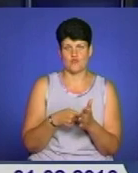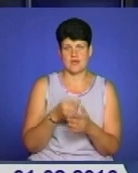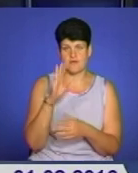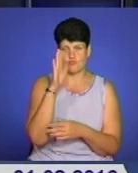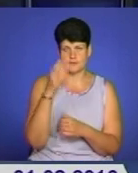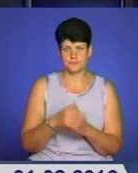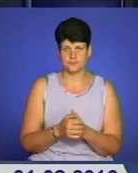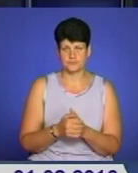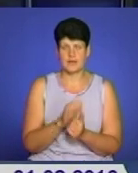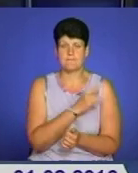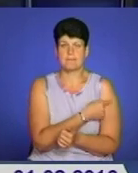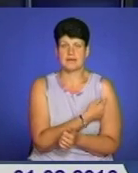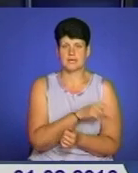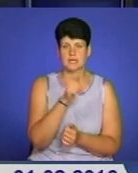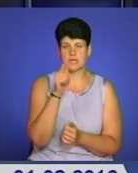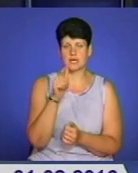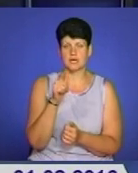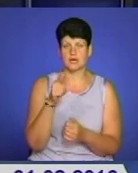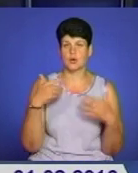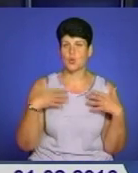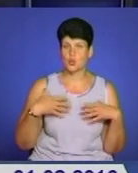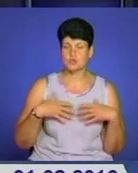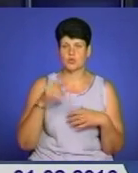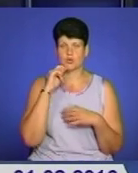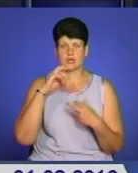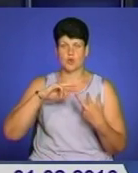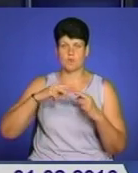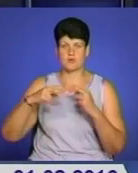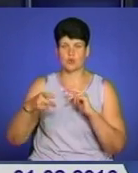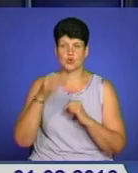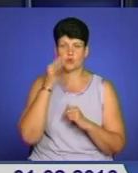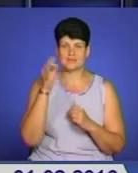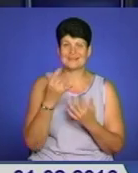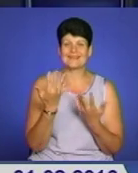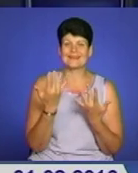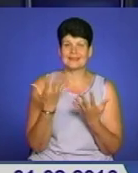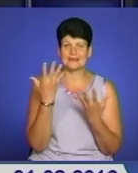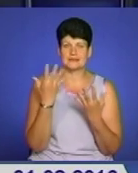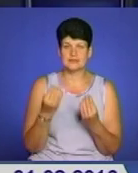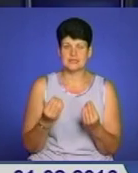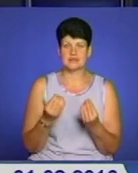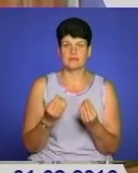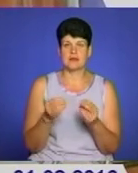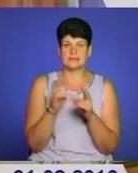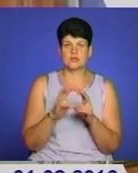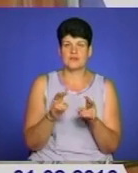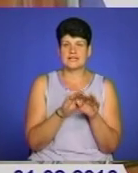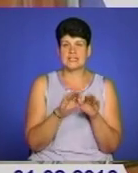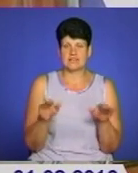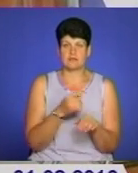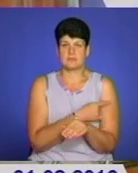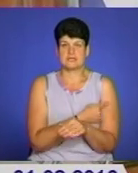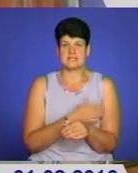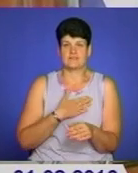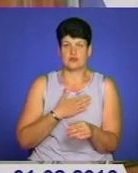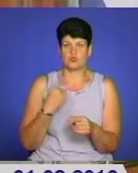Медики Грузії та України – обмін досвідом. Кілька днів делегація лікарів з-за кордону аналізувала рівень медицини у нашому обласному